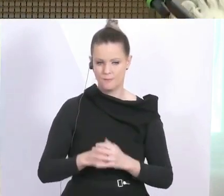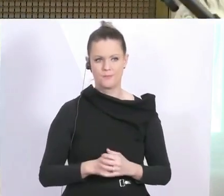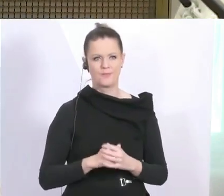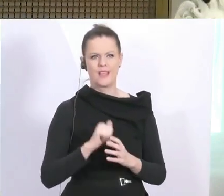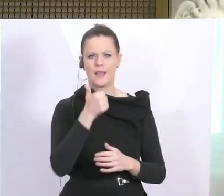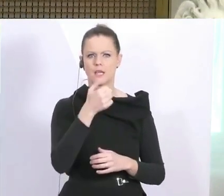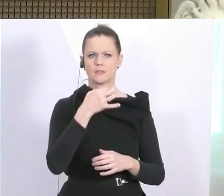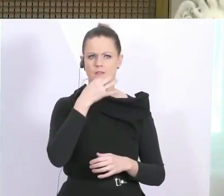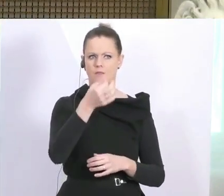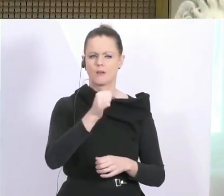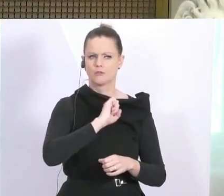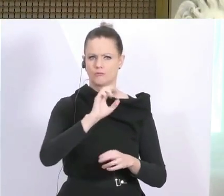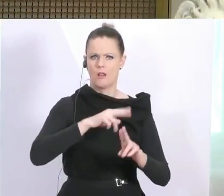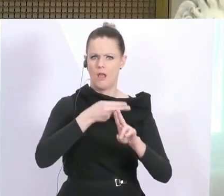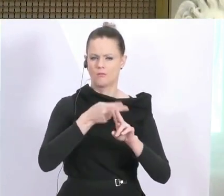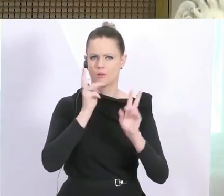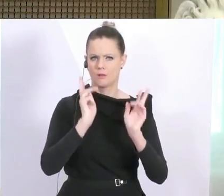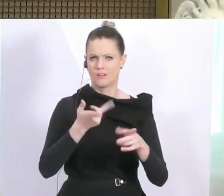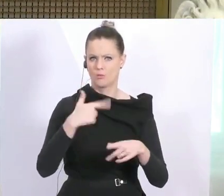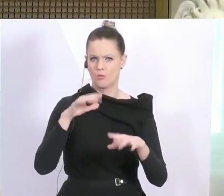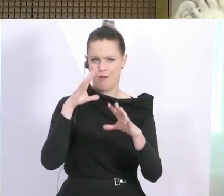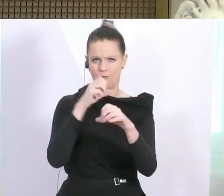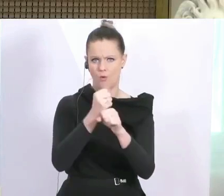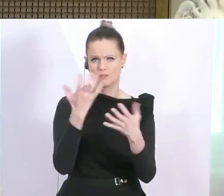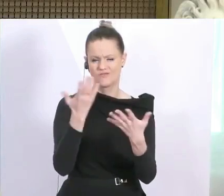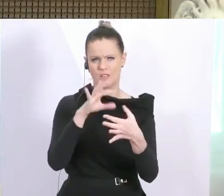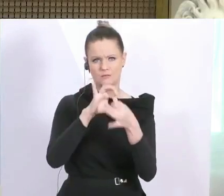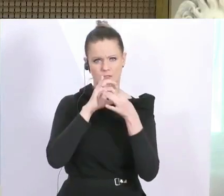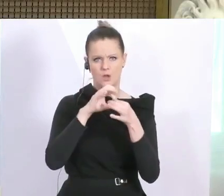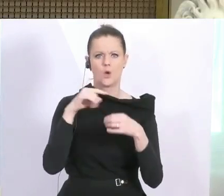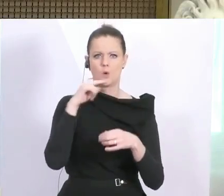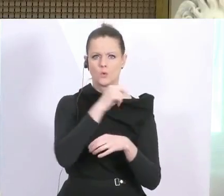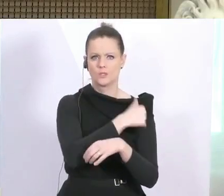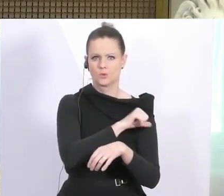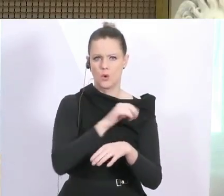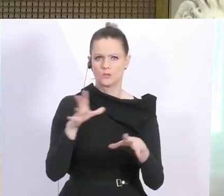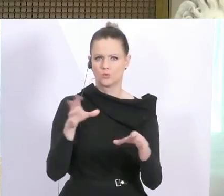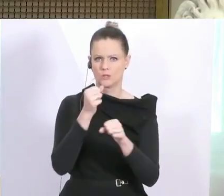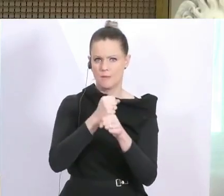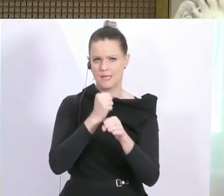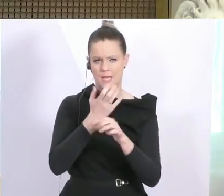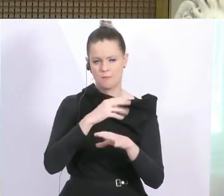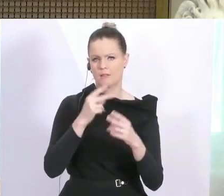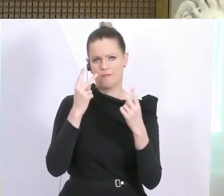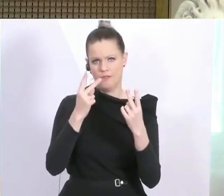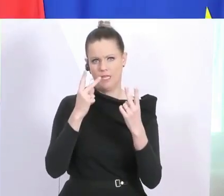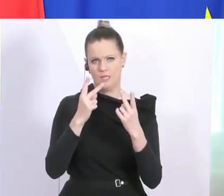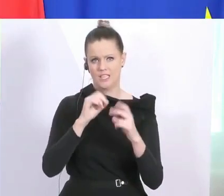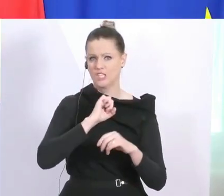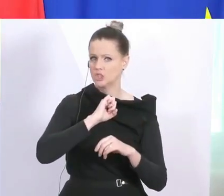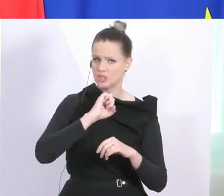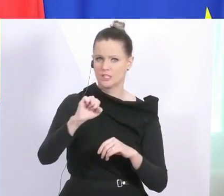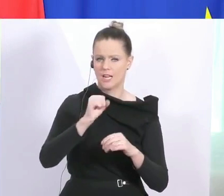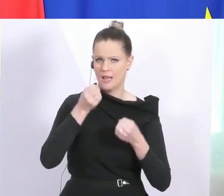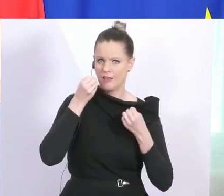Frage sehr schnell beantworten. Unser Fokus liegt da auf der Zusammenarbeit mit dem Roten Kreuz und der Möglichkeit, dass es eine schnelle